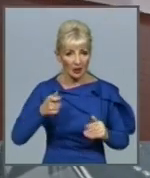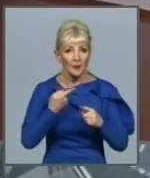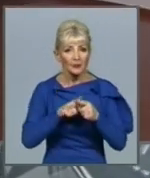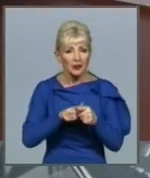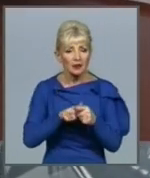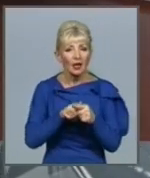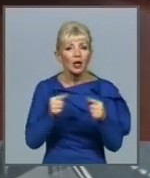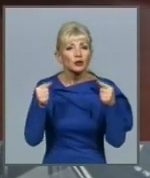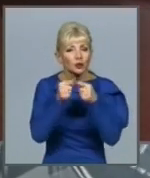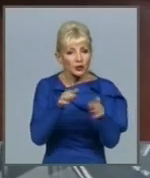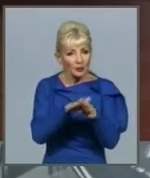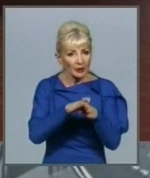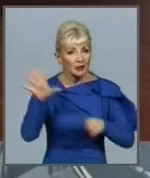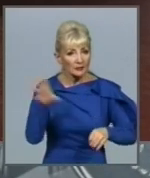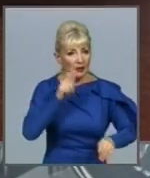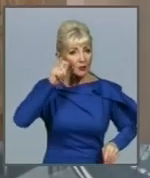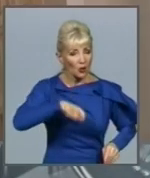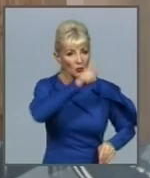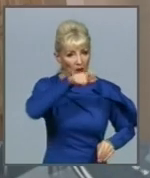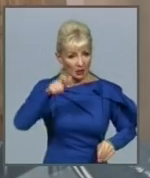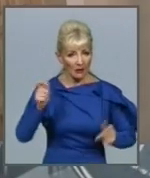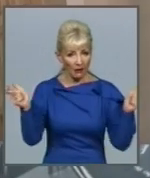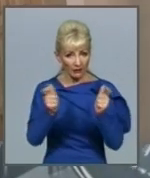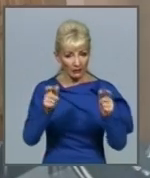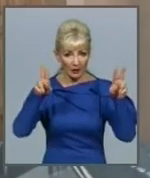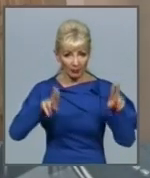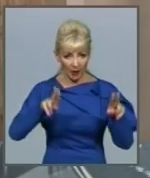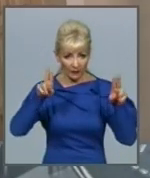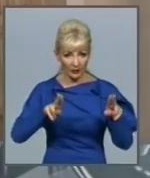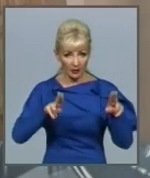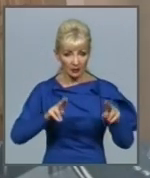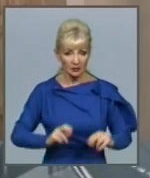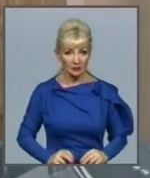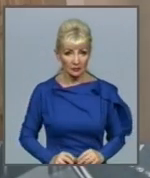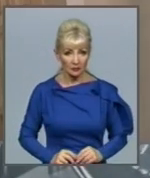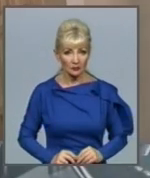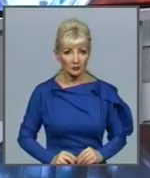українцями карантинних правил. Анжела Сушко, Євген Кличко, Харківські Звісті.